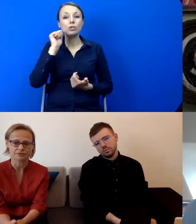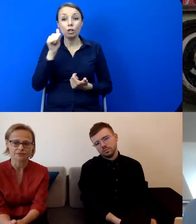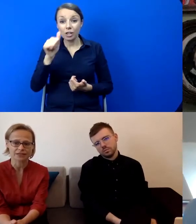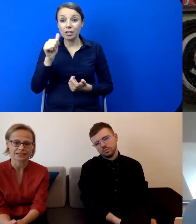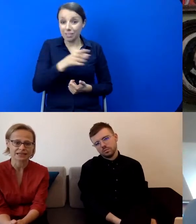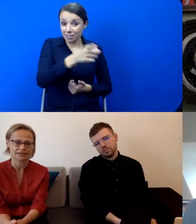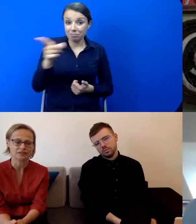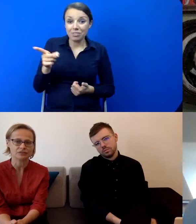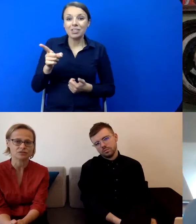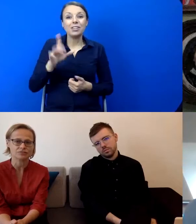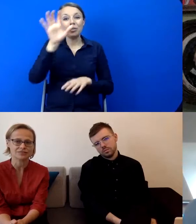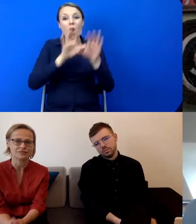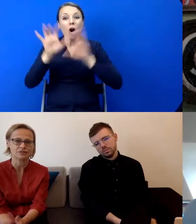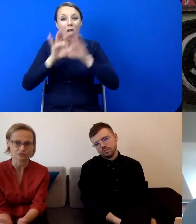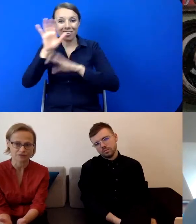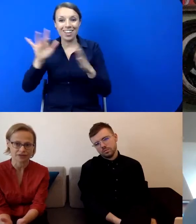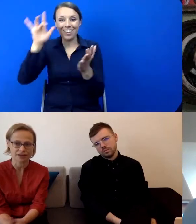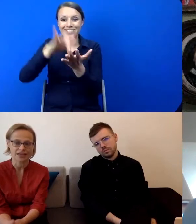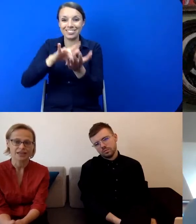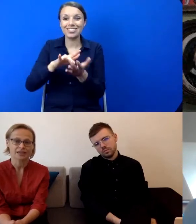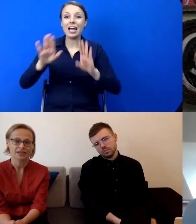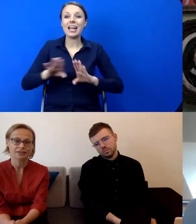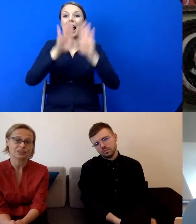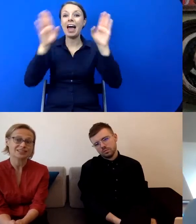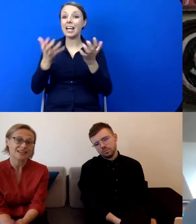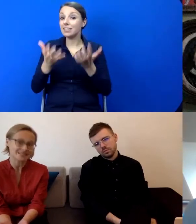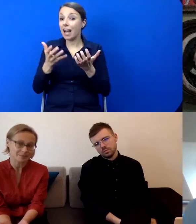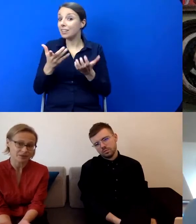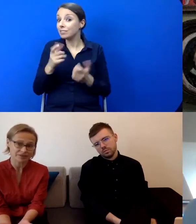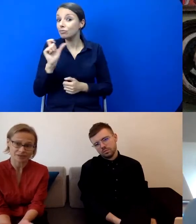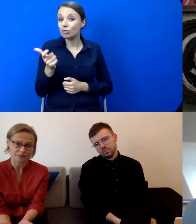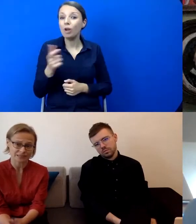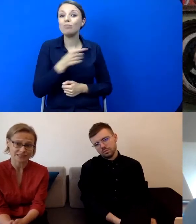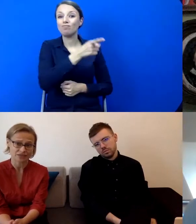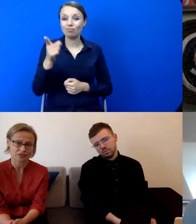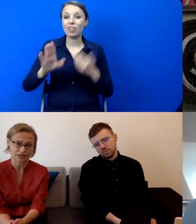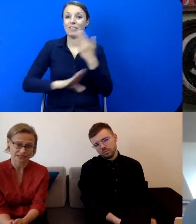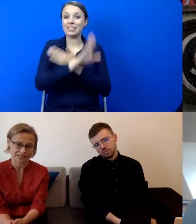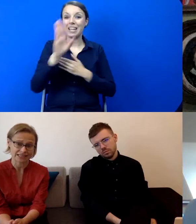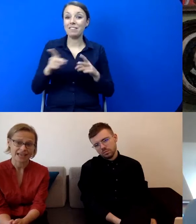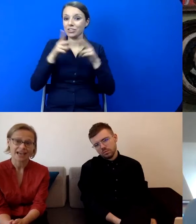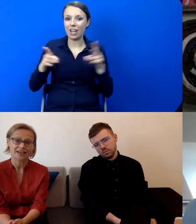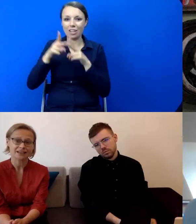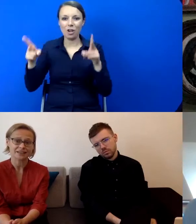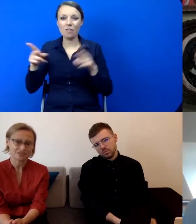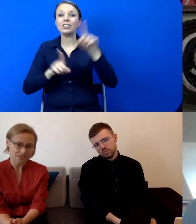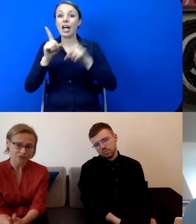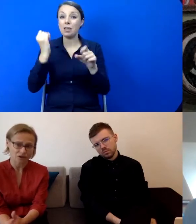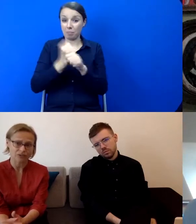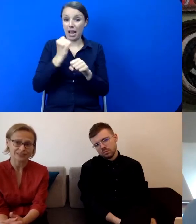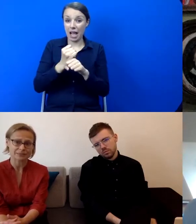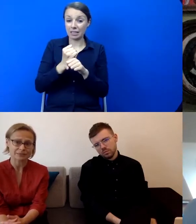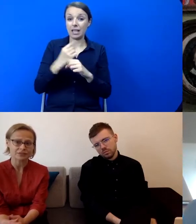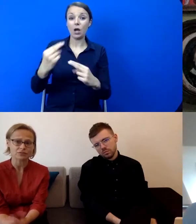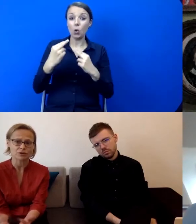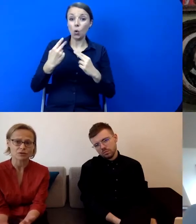w Galerii Zachęta, to są wystawy czasowe, na których czasem pojawiają się prace w naszej kolekcji, ale rzadko.